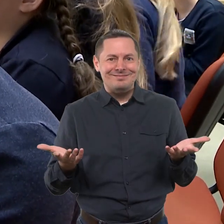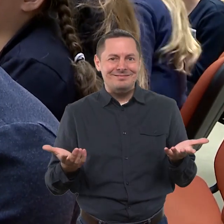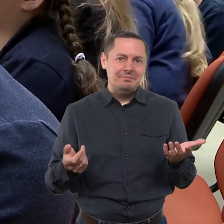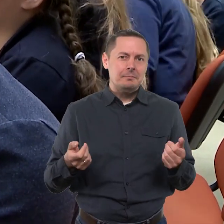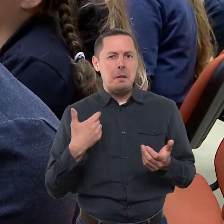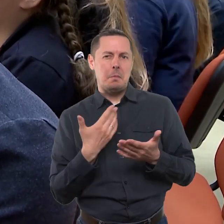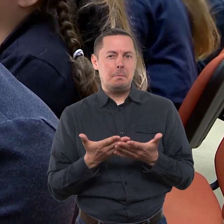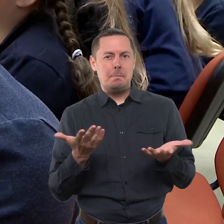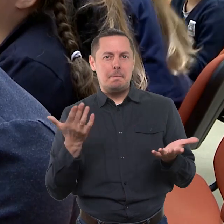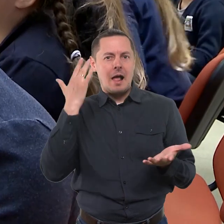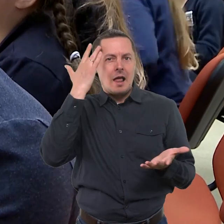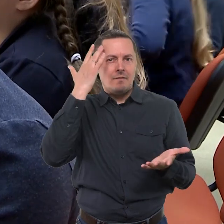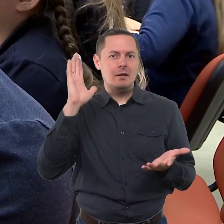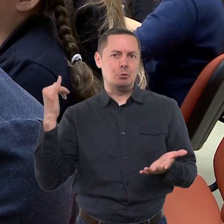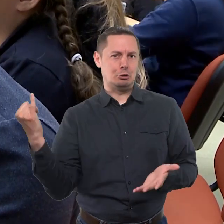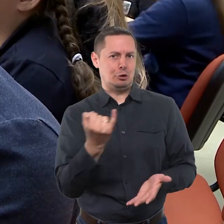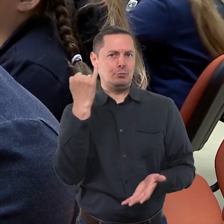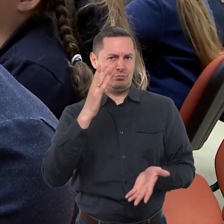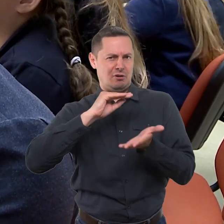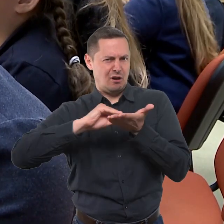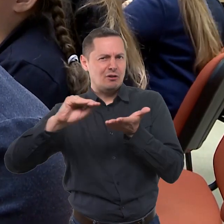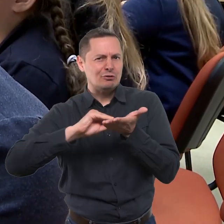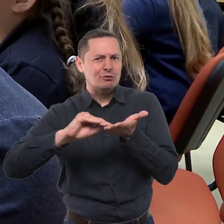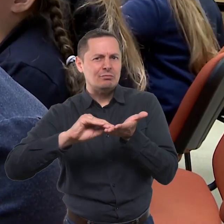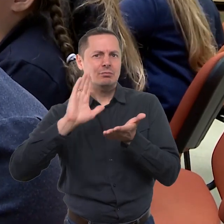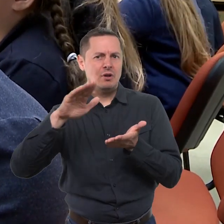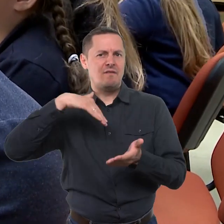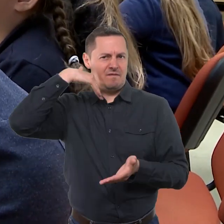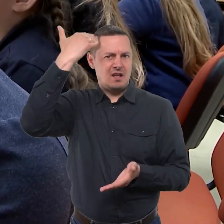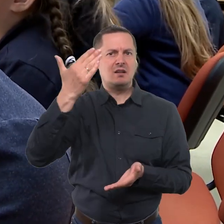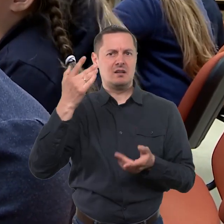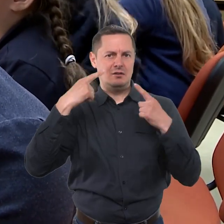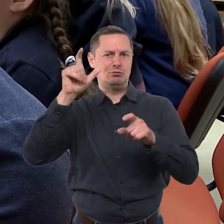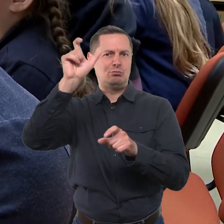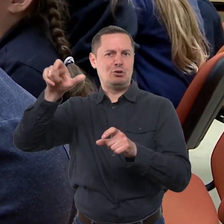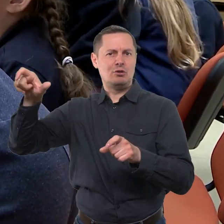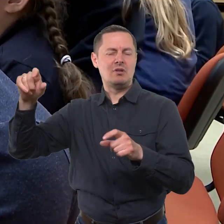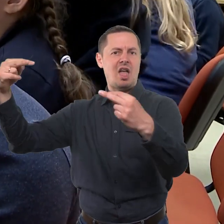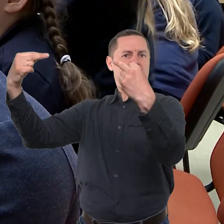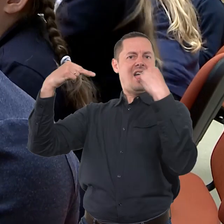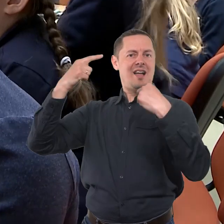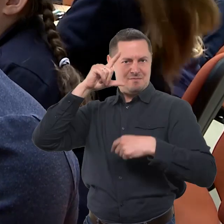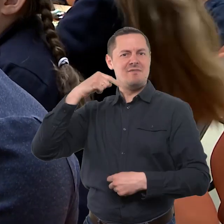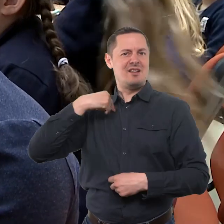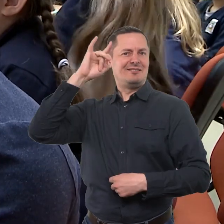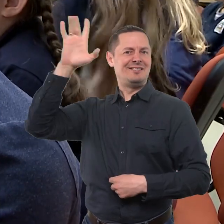Nes įdomu tas knygos parašyti ir tada jumis vaikai ten atpažintų